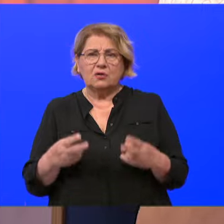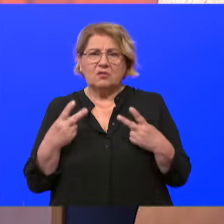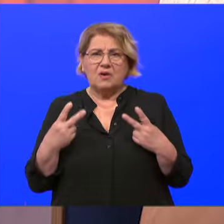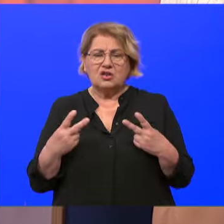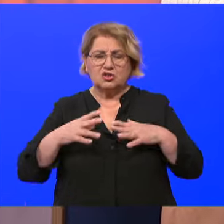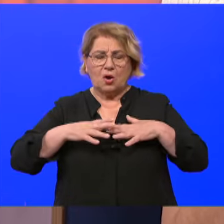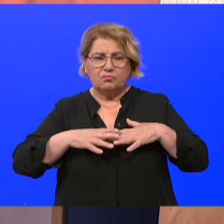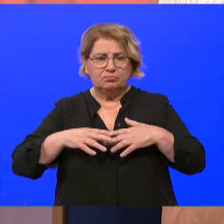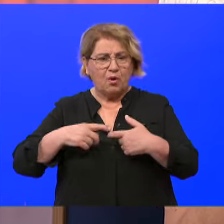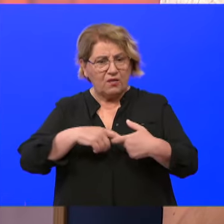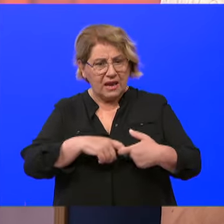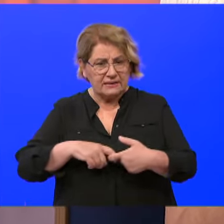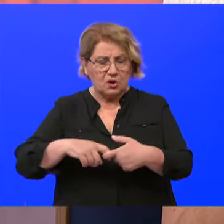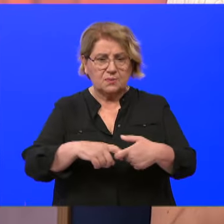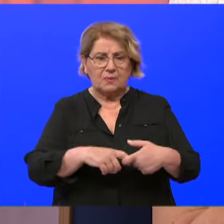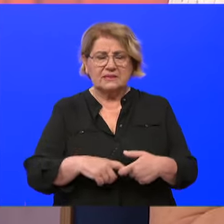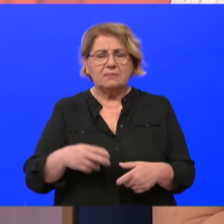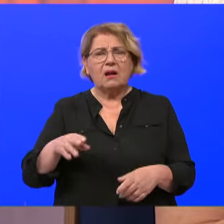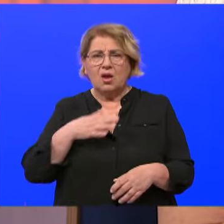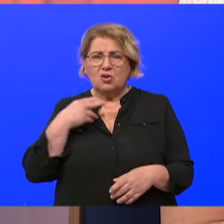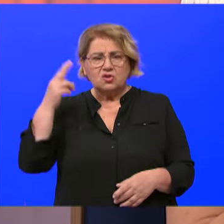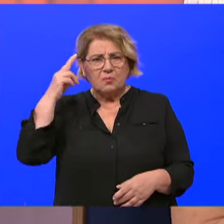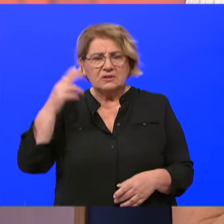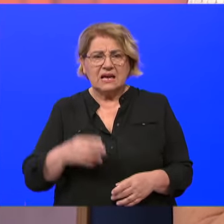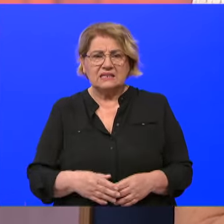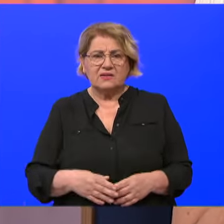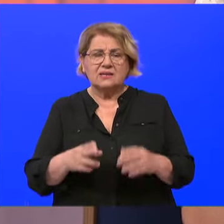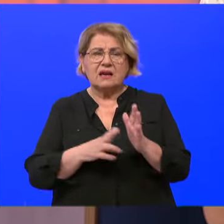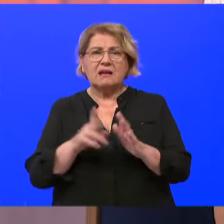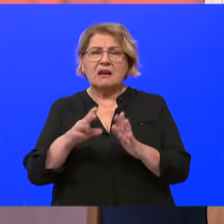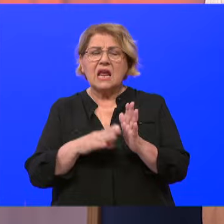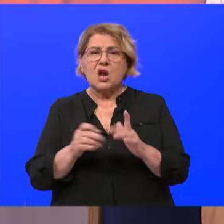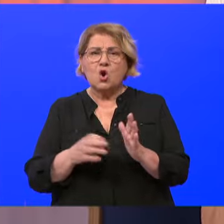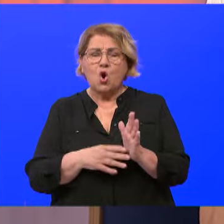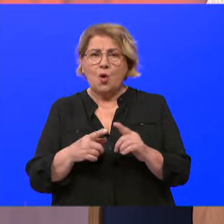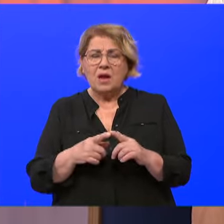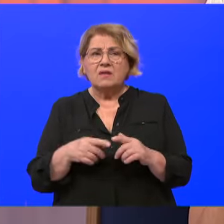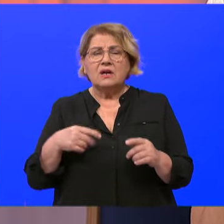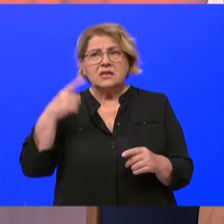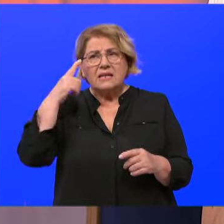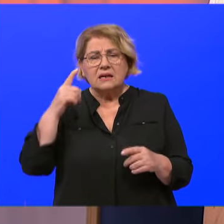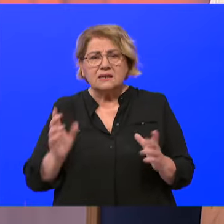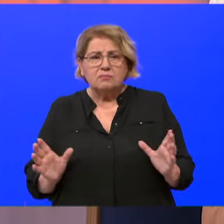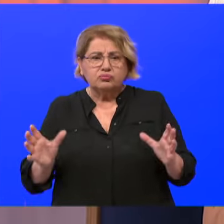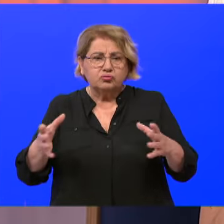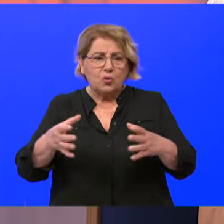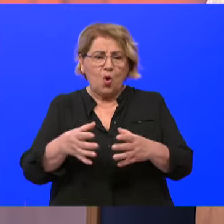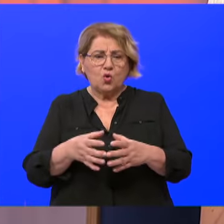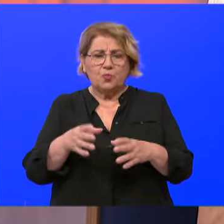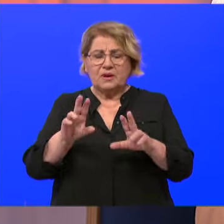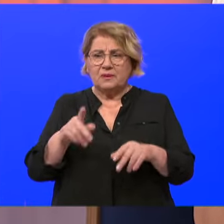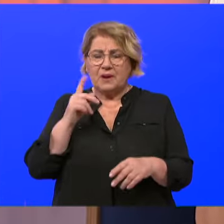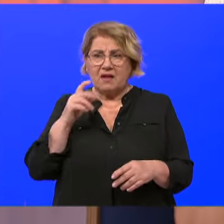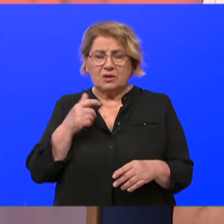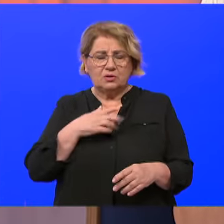važno umrežavanje, pa ste imali i poznanstva ne samo sa gospodinom Nikom Violićem, nego ste jednostavno znali okupiti prave ljude i rekli ste